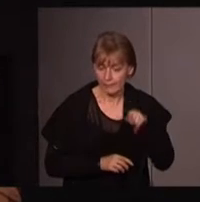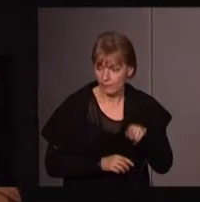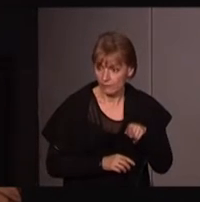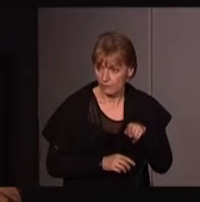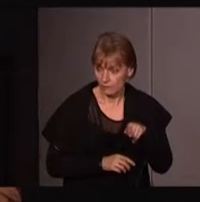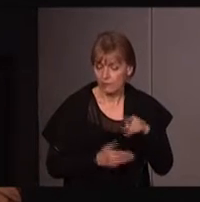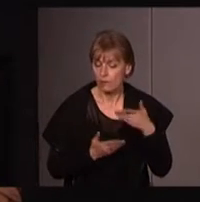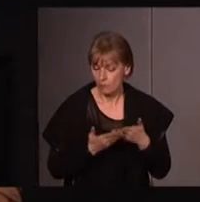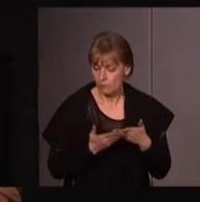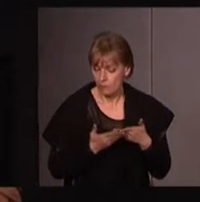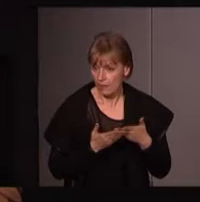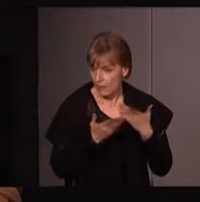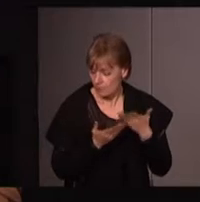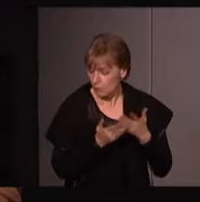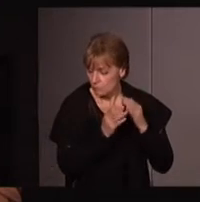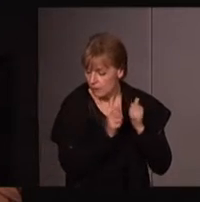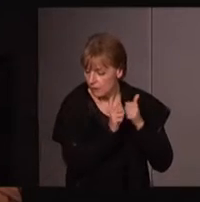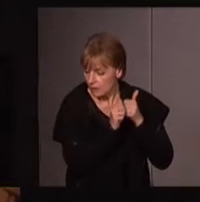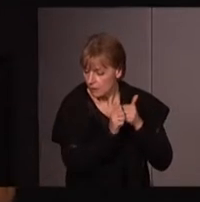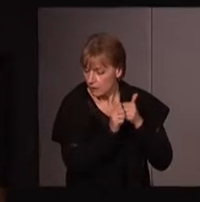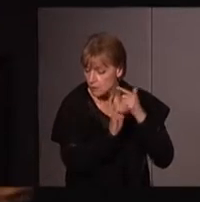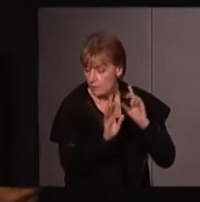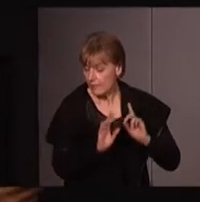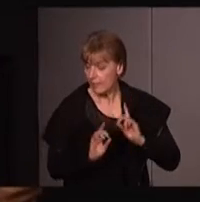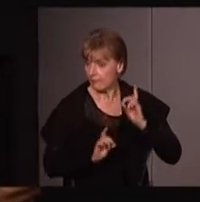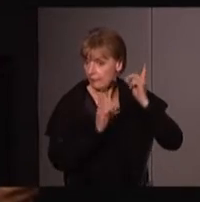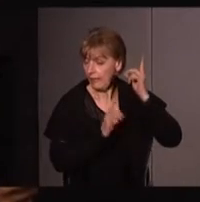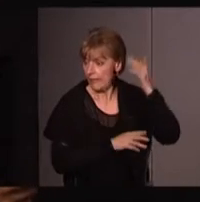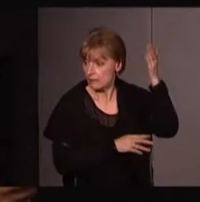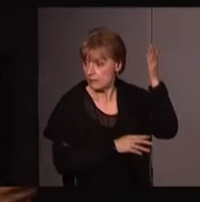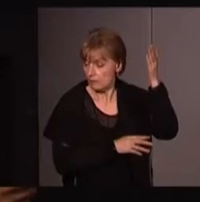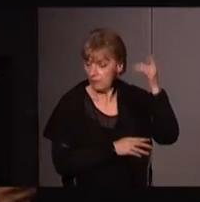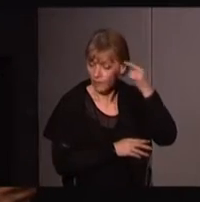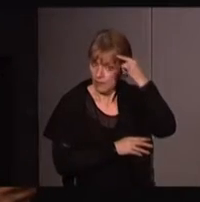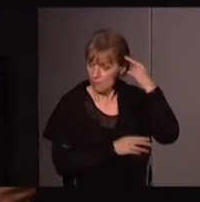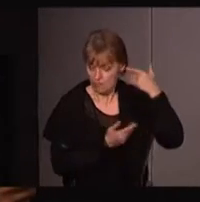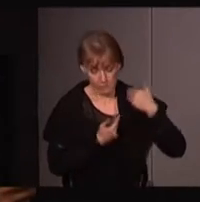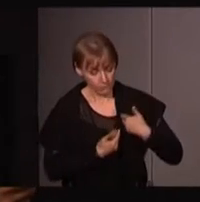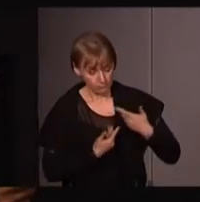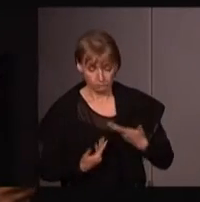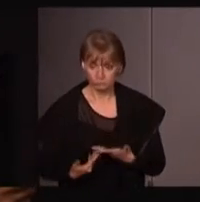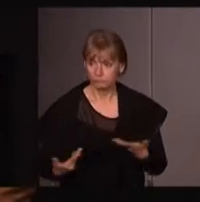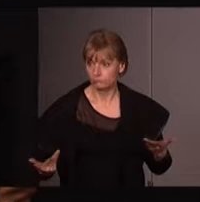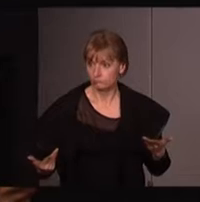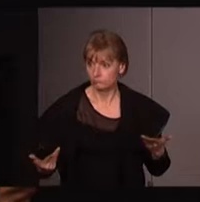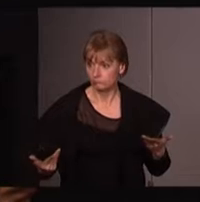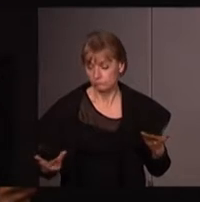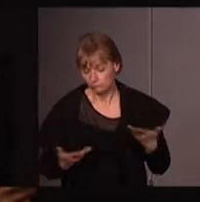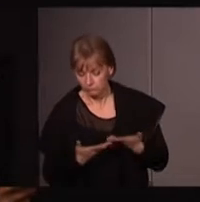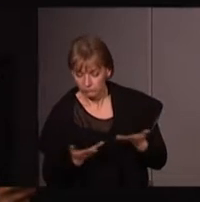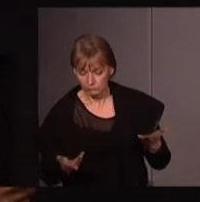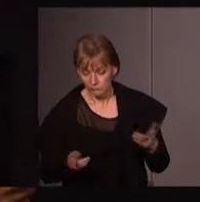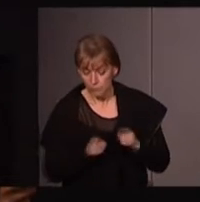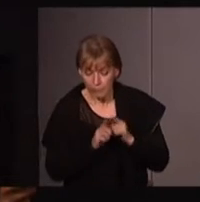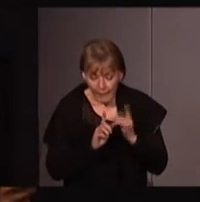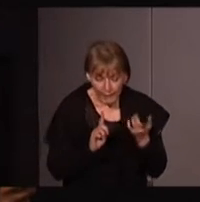notamment en s'appuyant sur une figure de la déesse, donne l'impression très clairement de rentrer dans une forme d